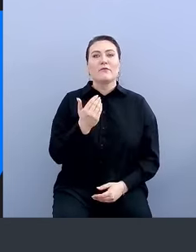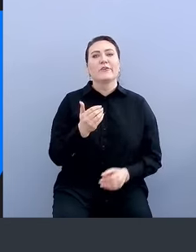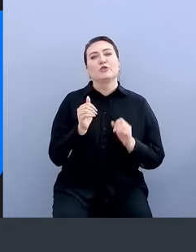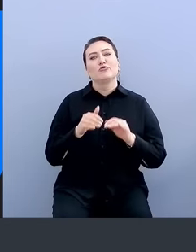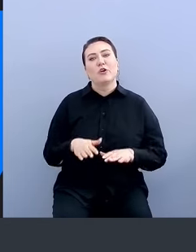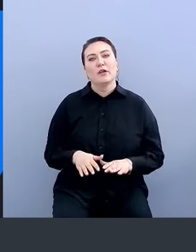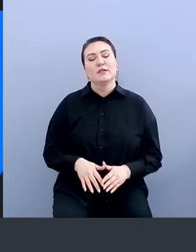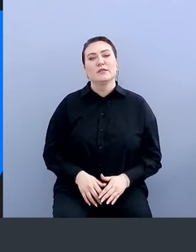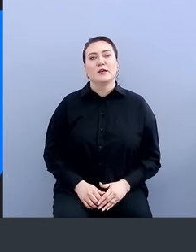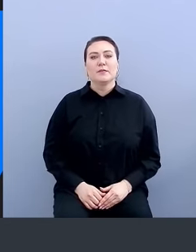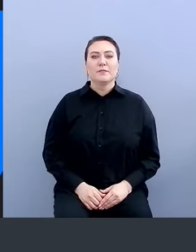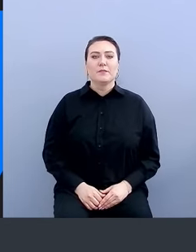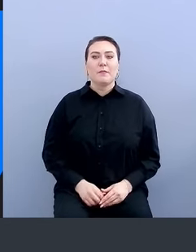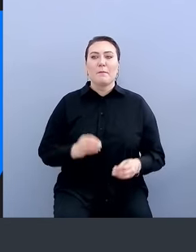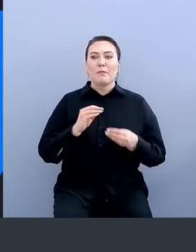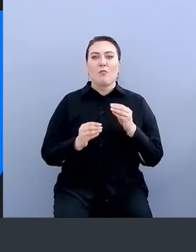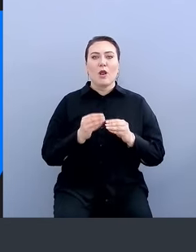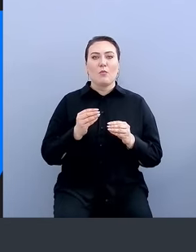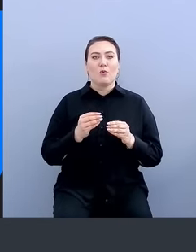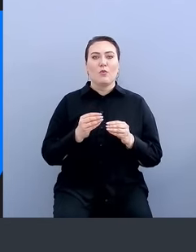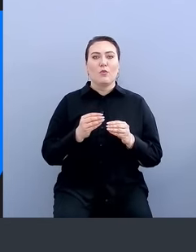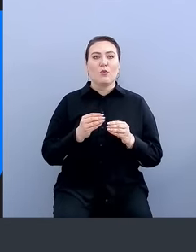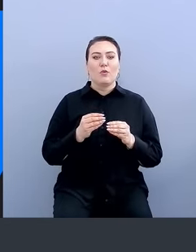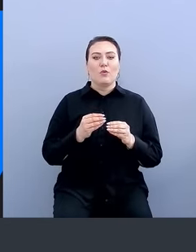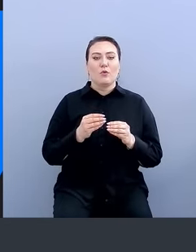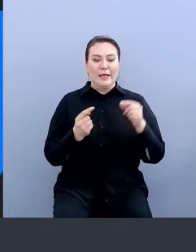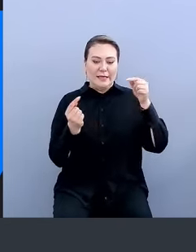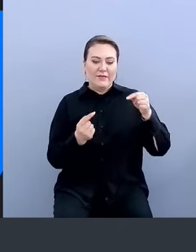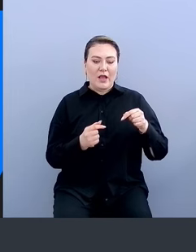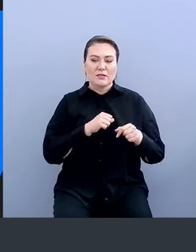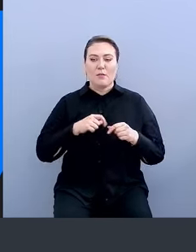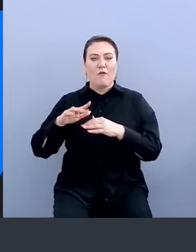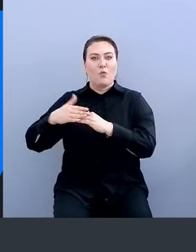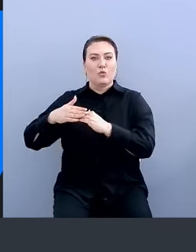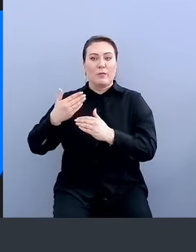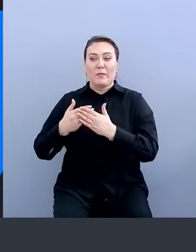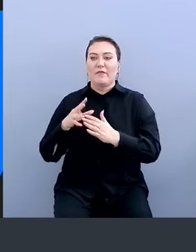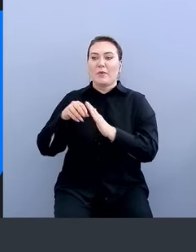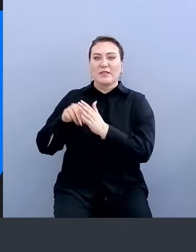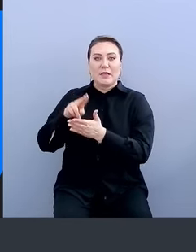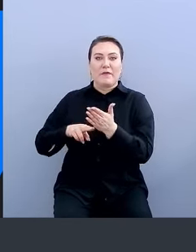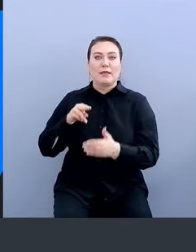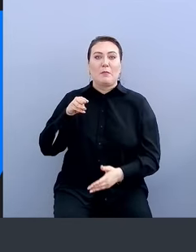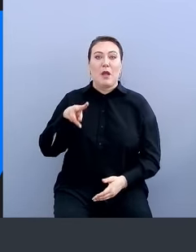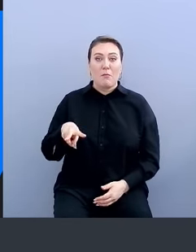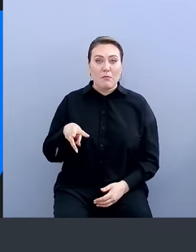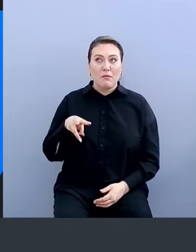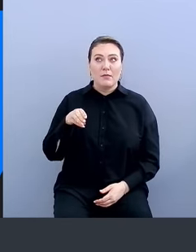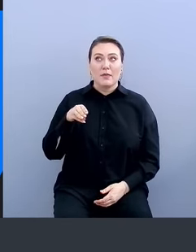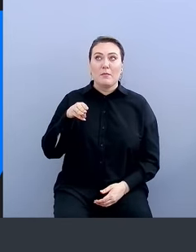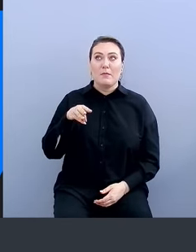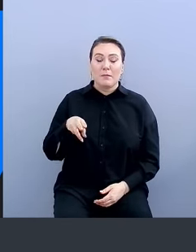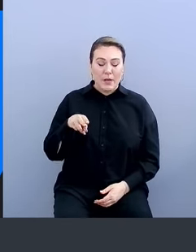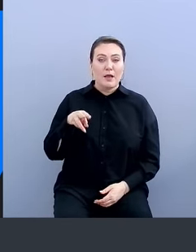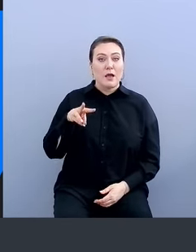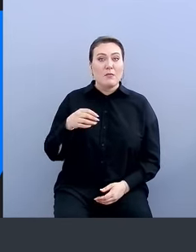решаете проблему идентификации самого устройства? То есть вы положили сертификат в TPM 0 или там Secure and Cloud.